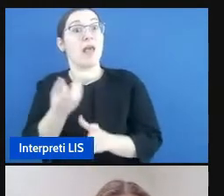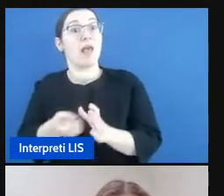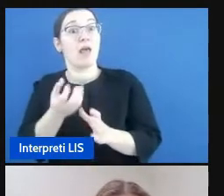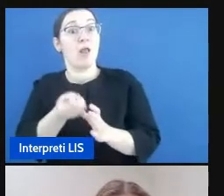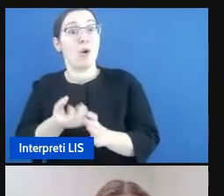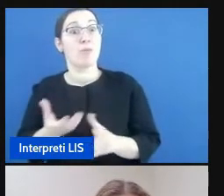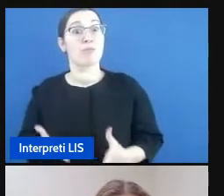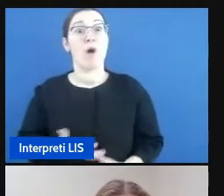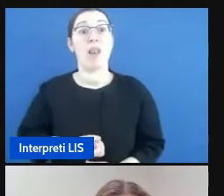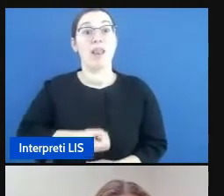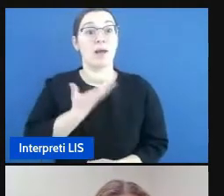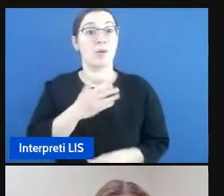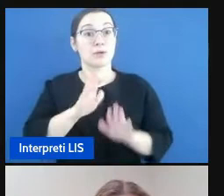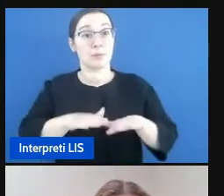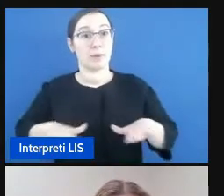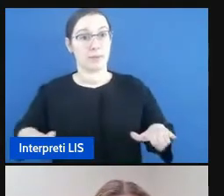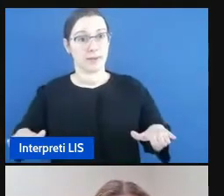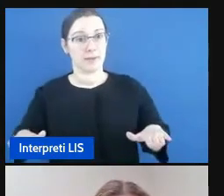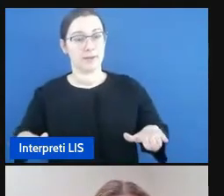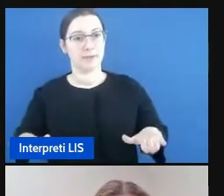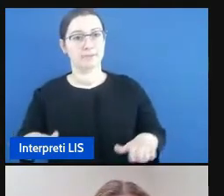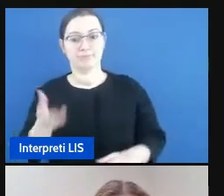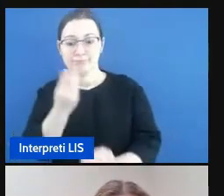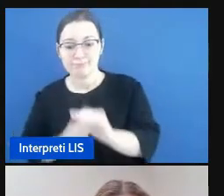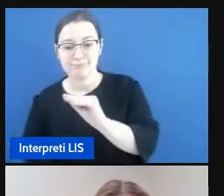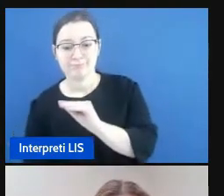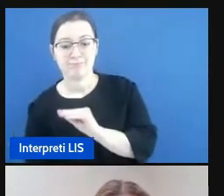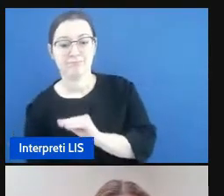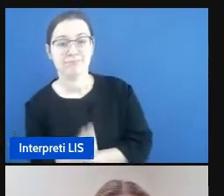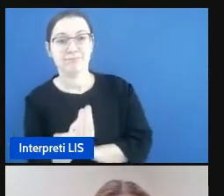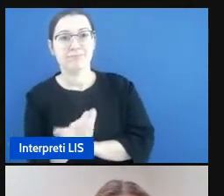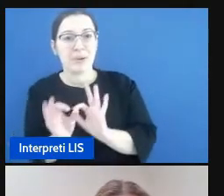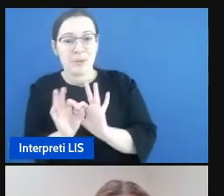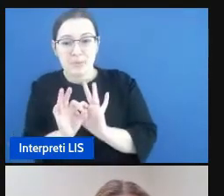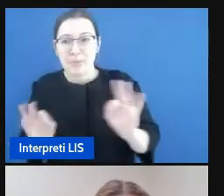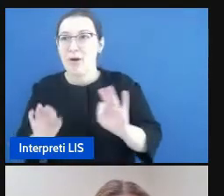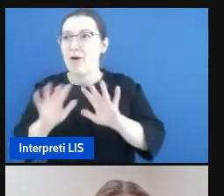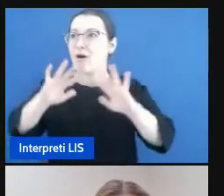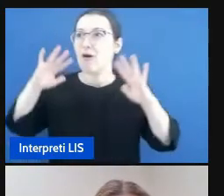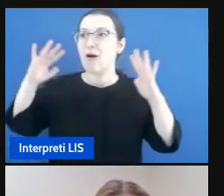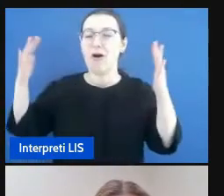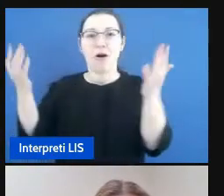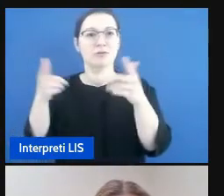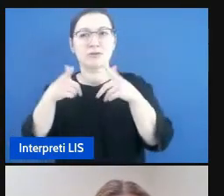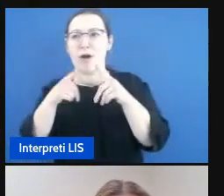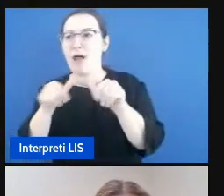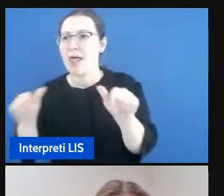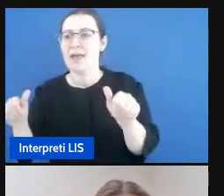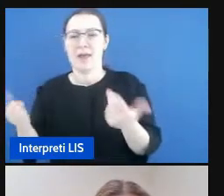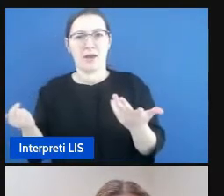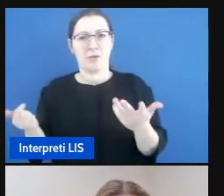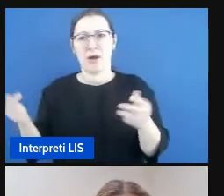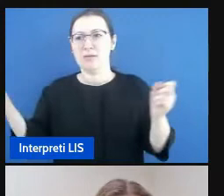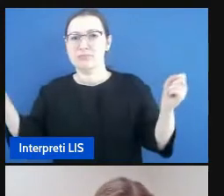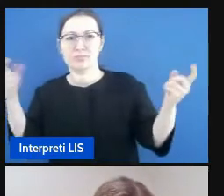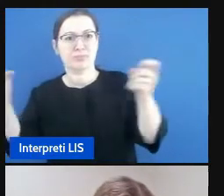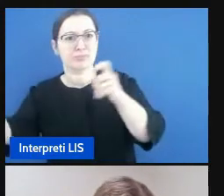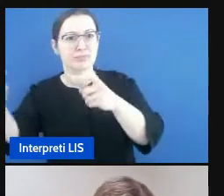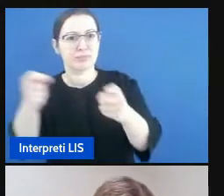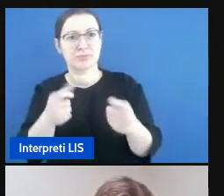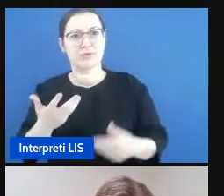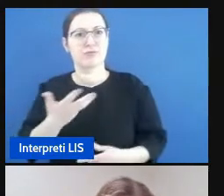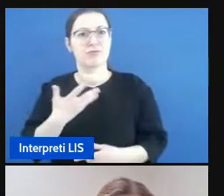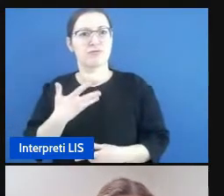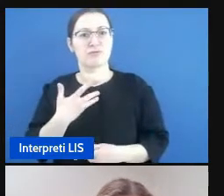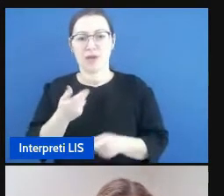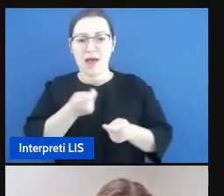fin dalla nascita i bambini sono immersi in un ambiente ricco di stimoli linguistici e grazie agli stimoli